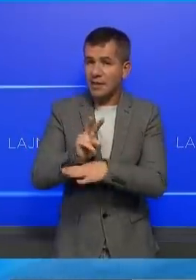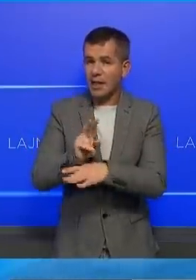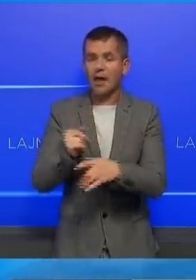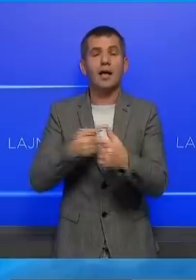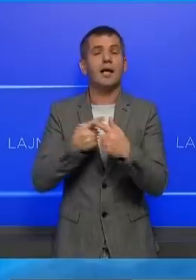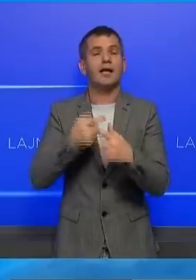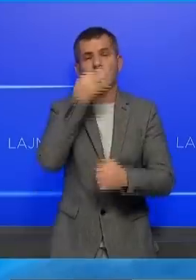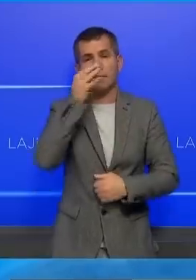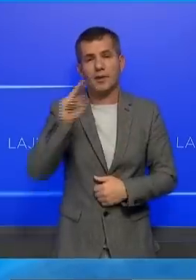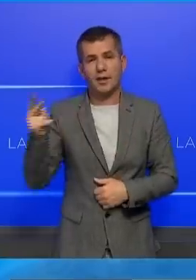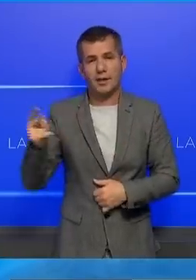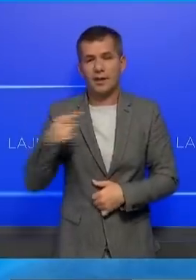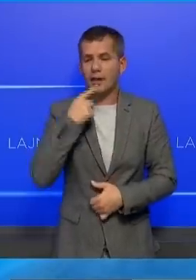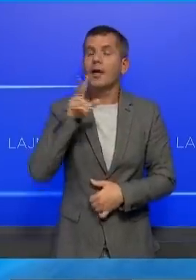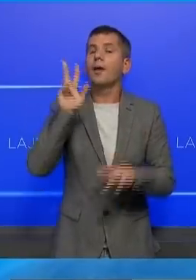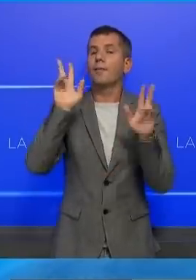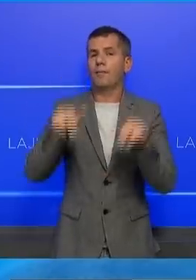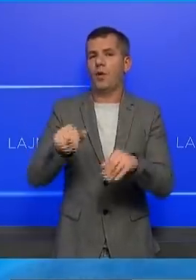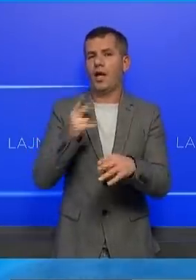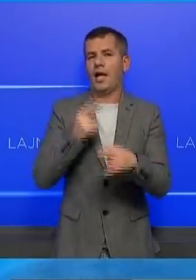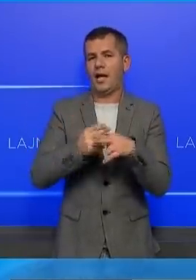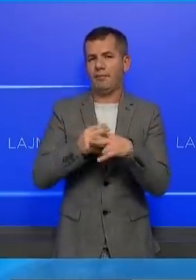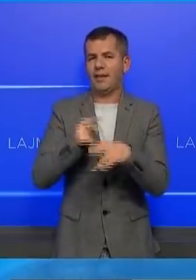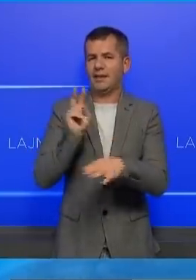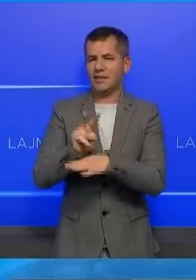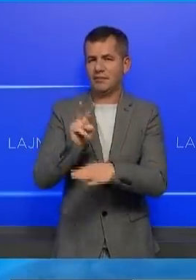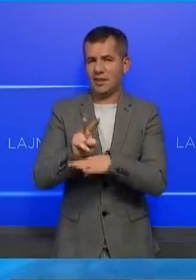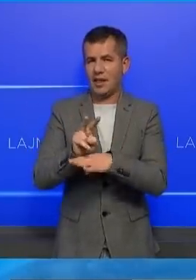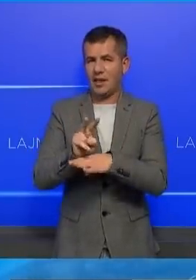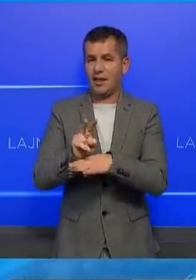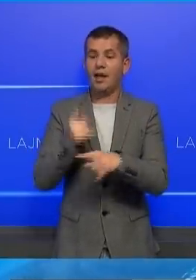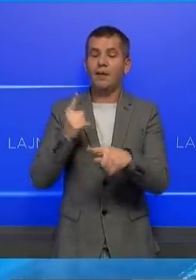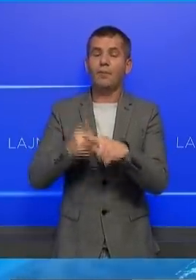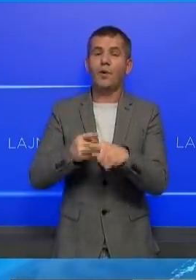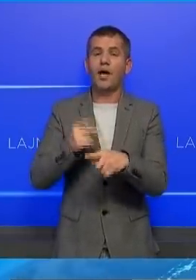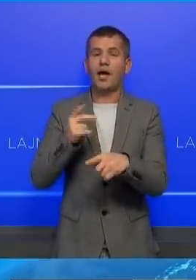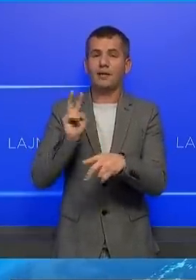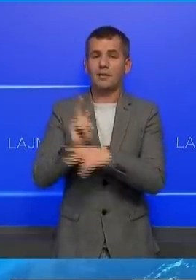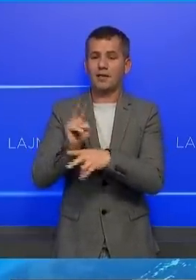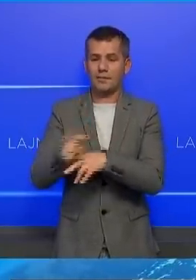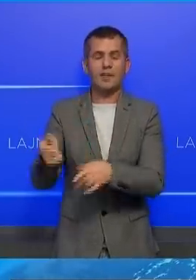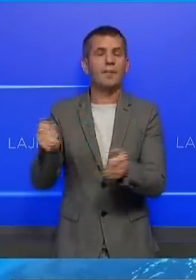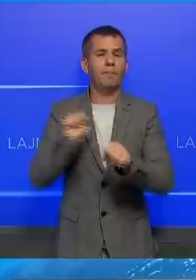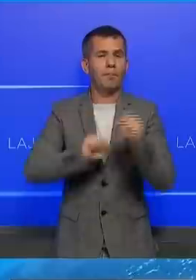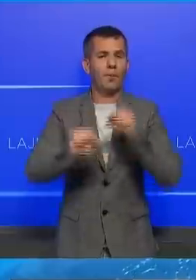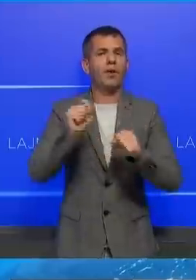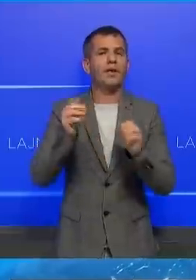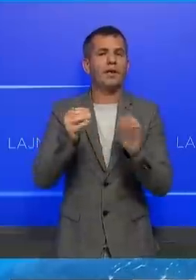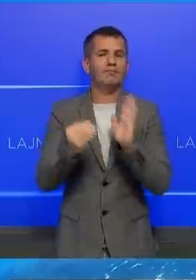tjera? Po, kishte emra dëshmitarësh, madje edhe të dëshmitarëve të mbrojtur.